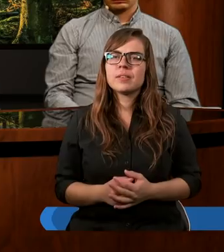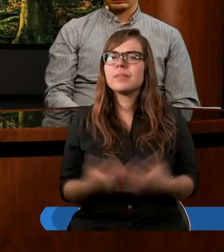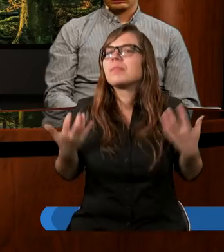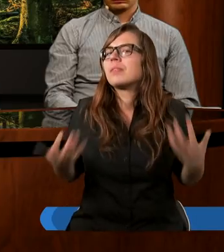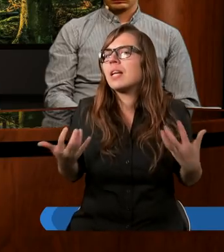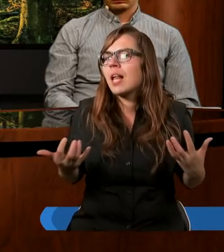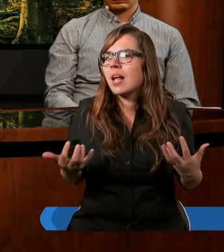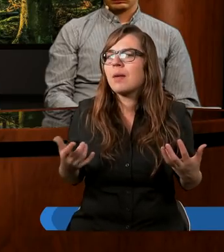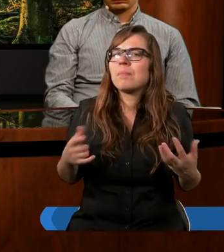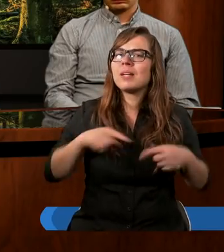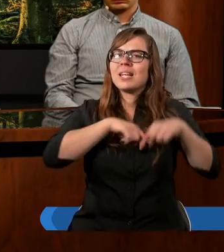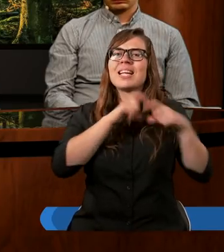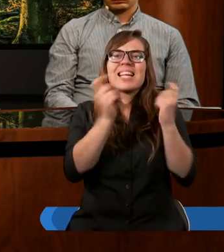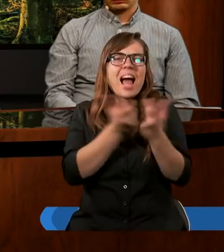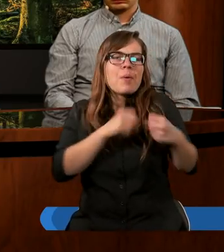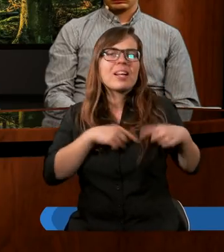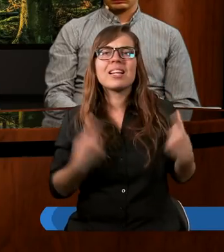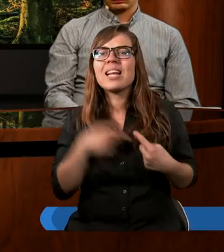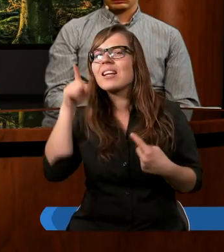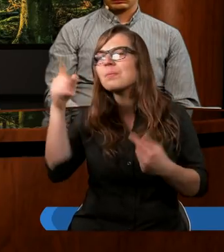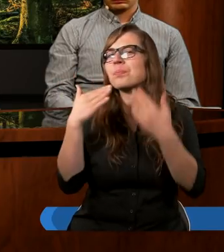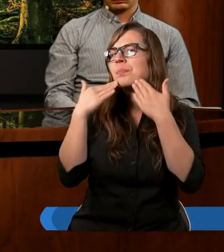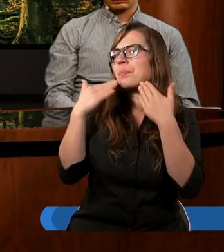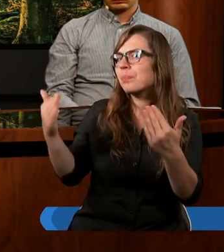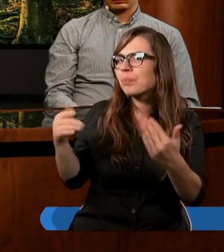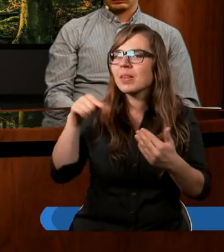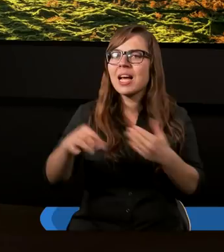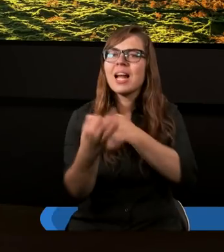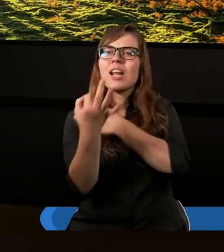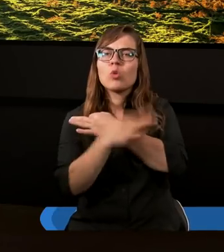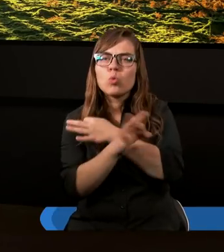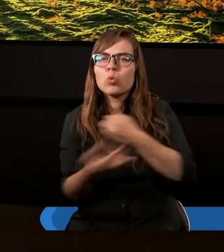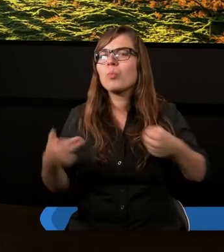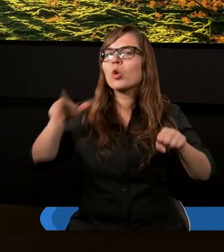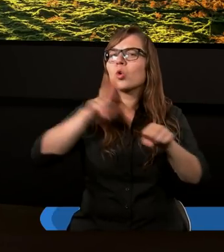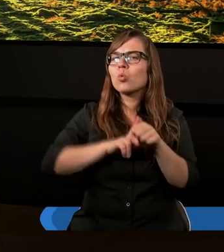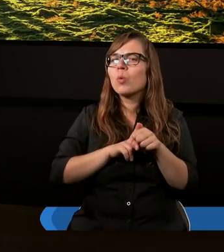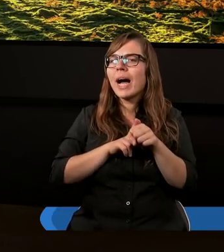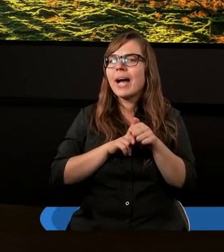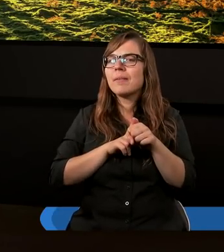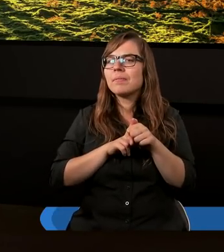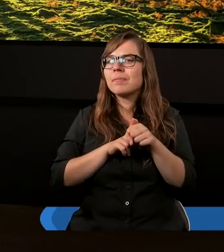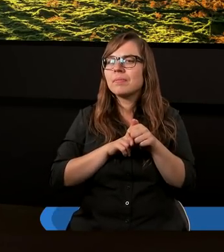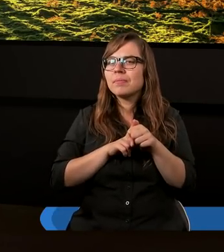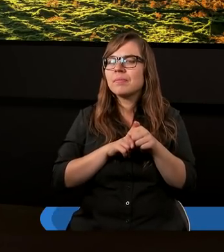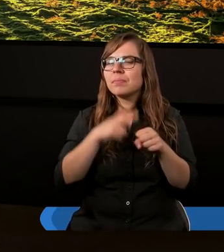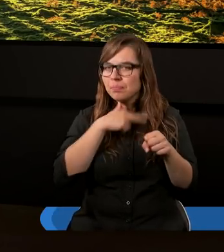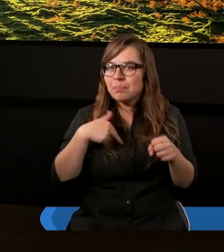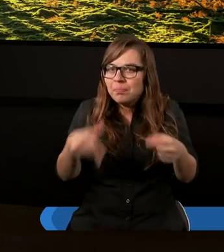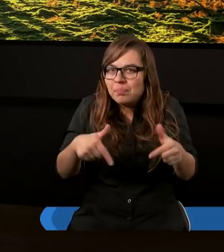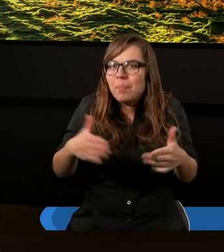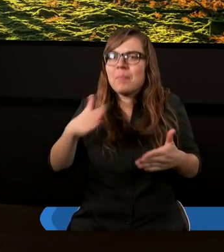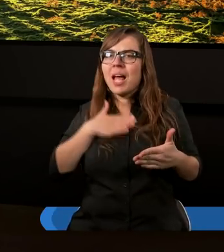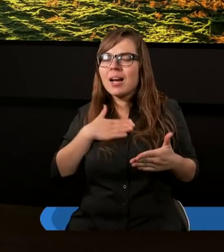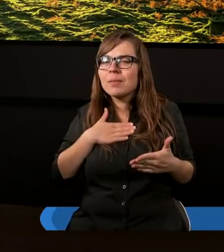z całego serca dziękujemy Tobie za to studium, które teraz mieliśmy.